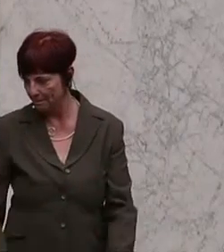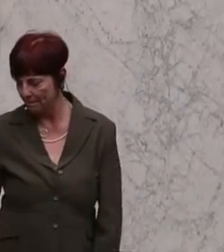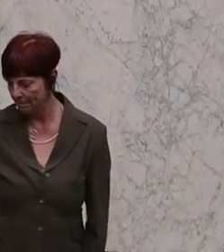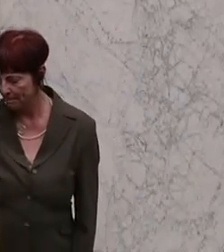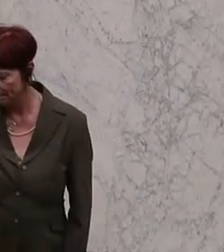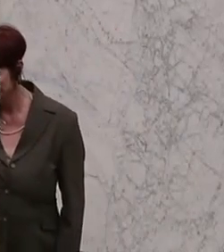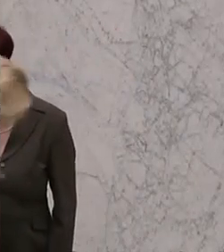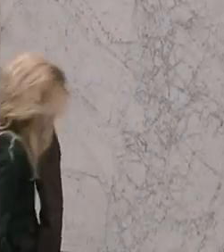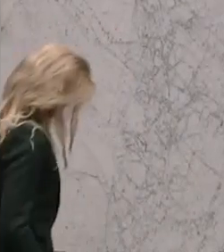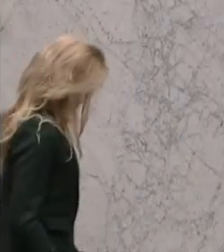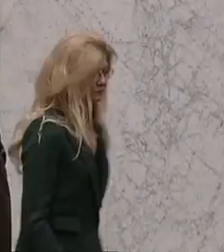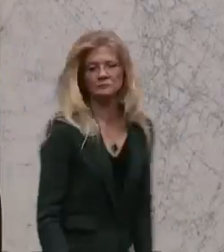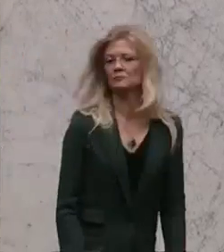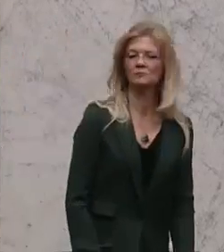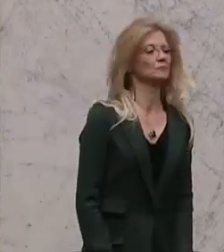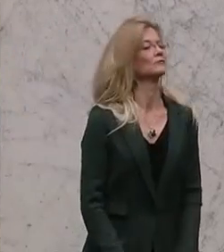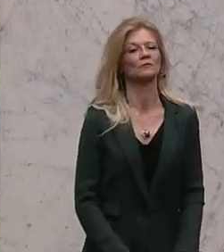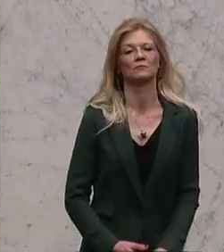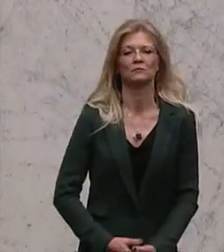für Rechte an Musikwerken für die Online-Nutzung um.